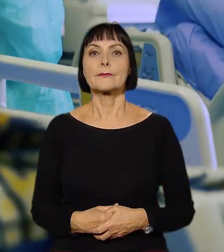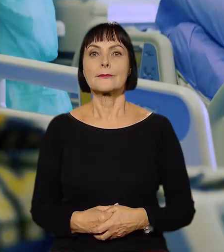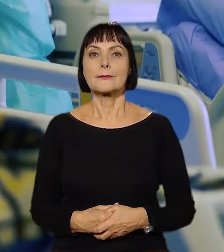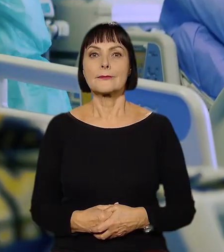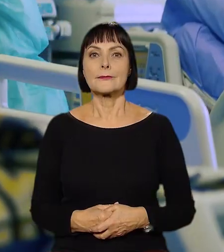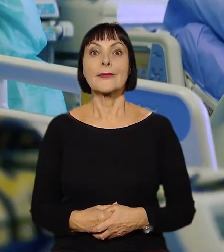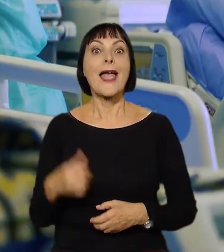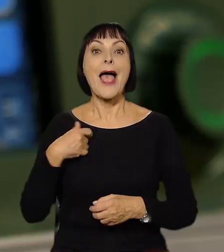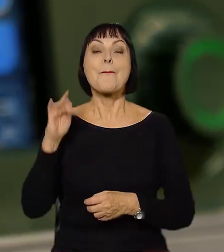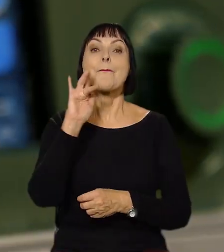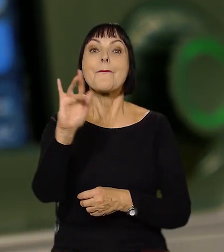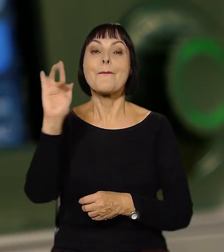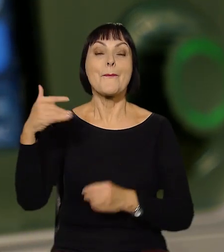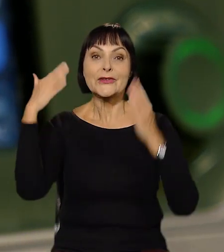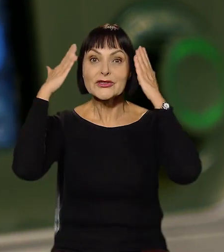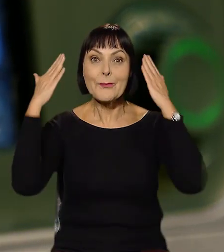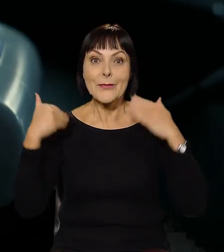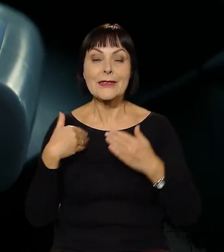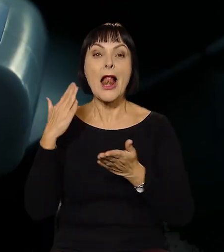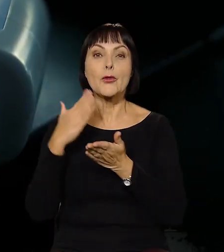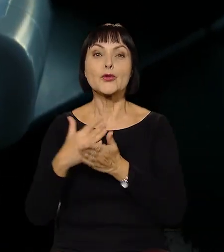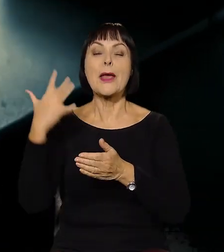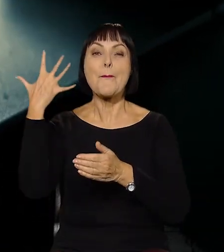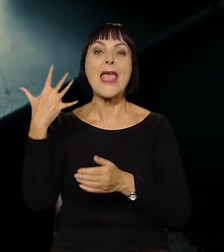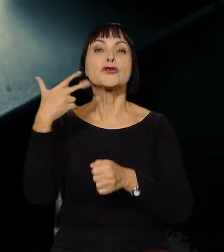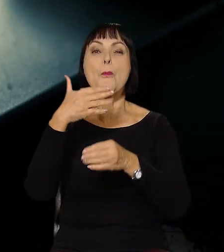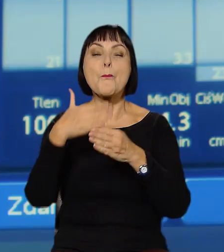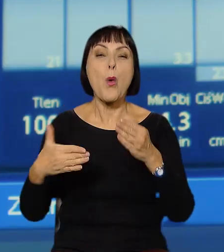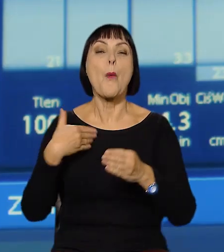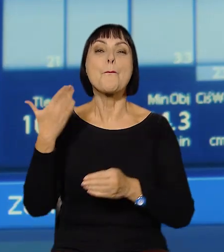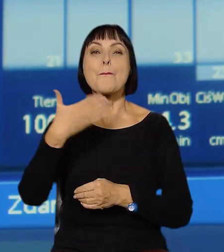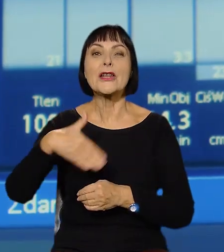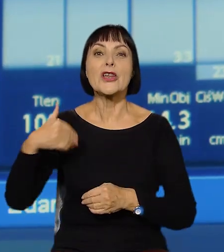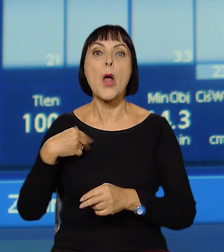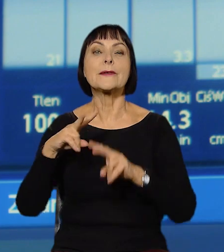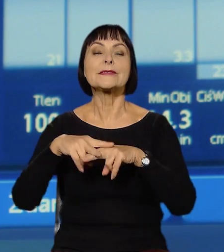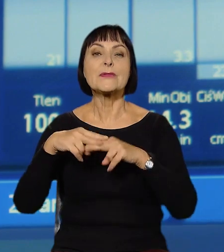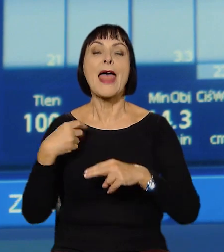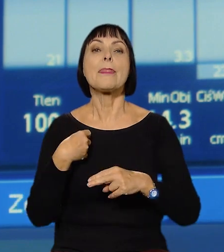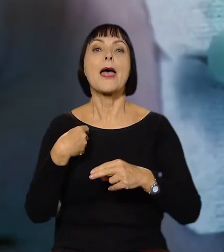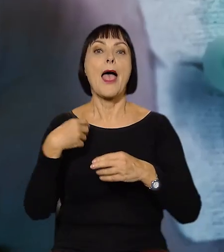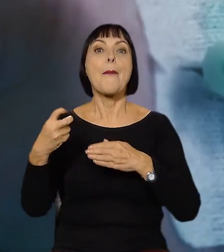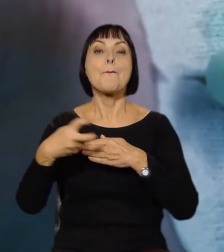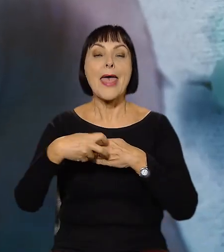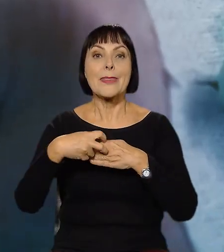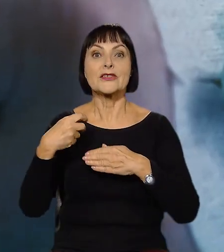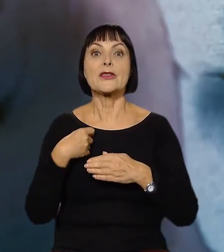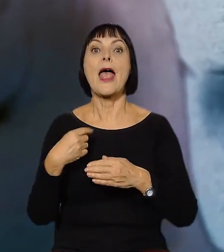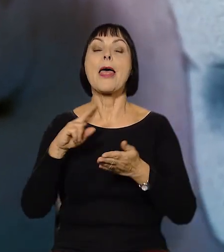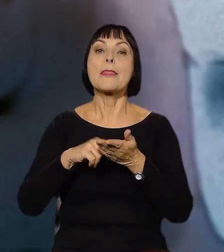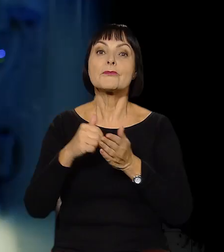Do placówek medycznych trafiło aż 5,5 mln sztuk sprzętu medycznego, m.in.